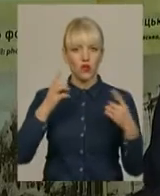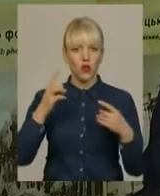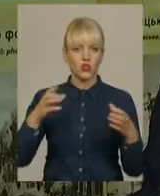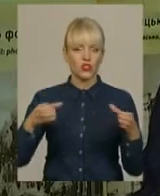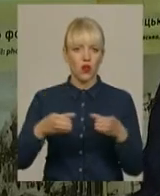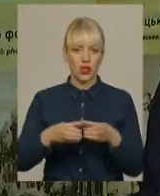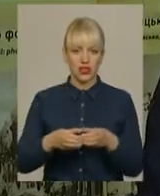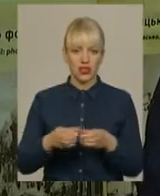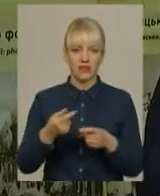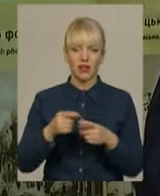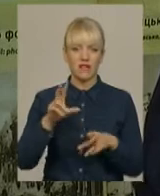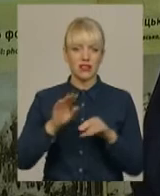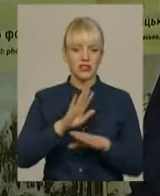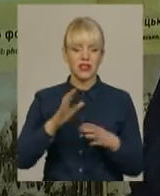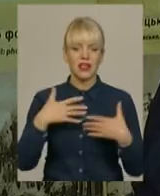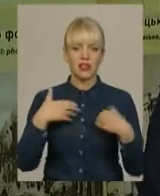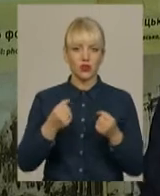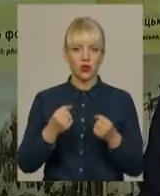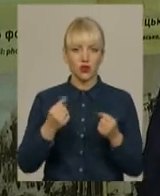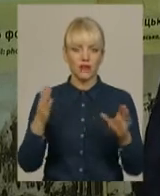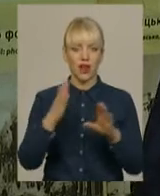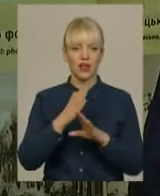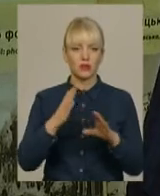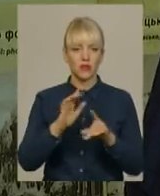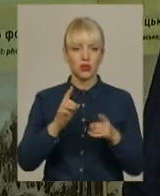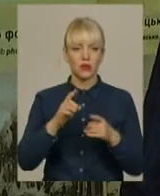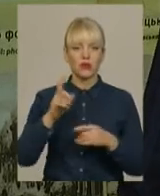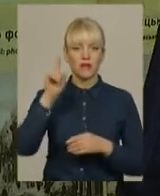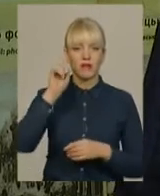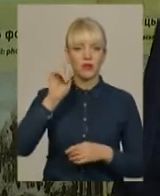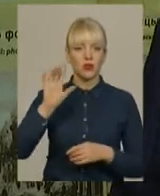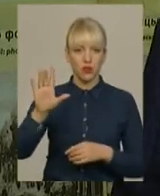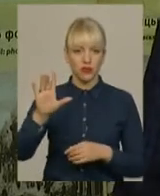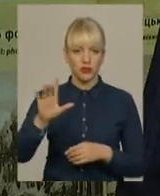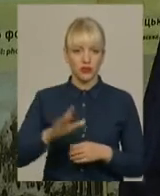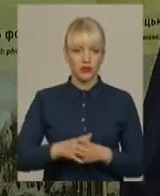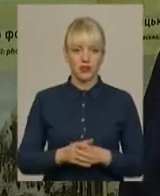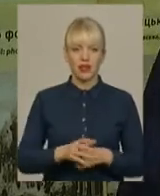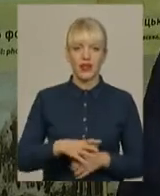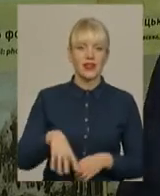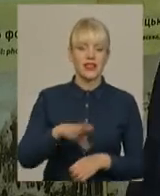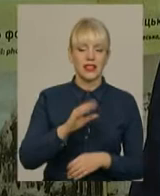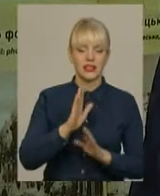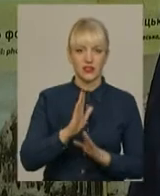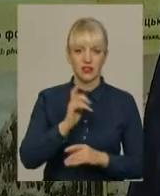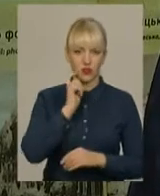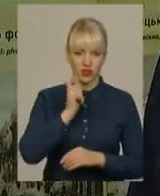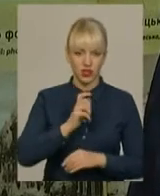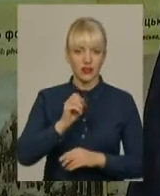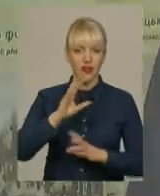вважаю, що це таки нездорова атмосфера, тому що відомий, навіть, я б сказав, не в Україні, а в світі,